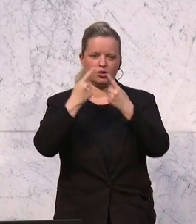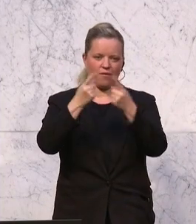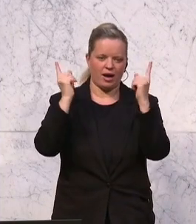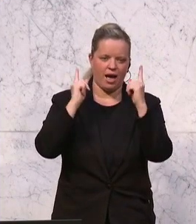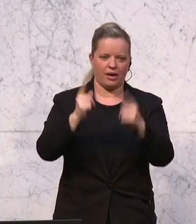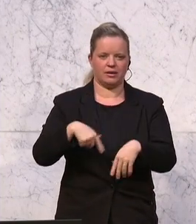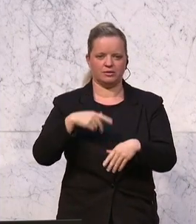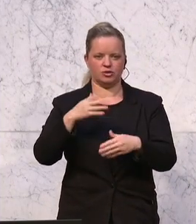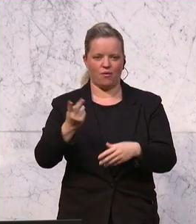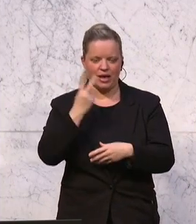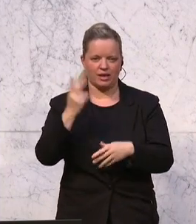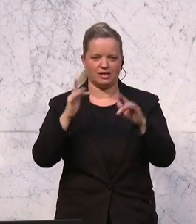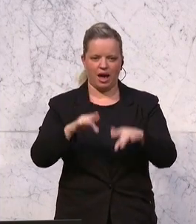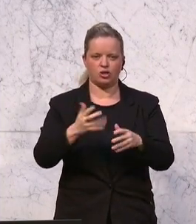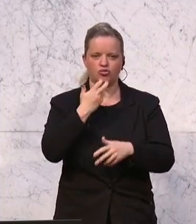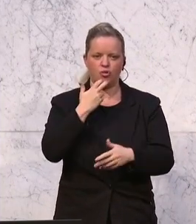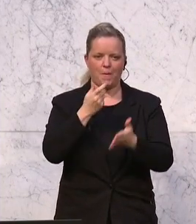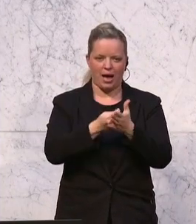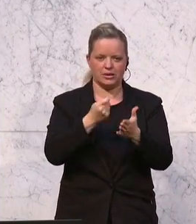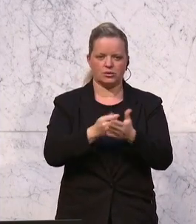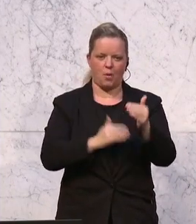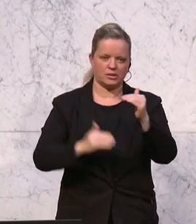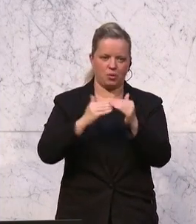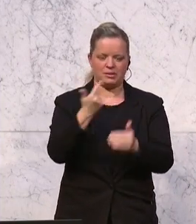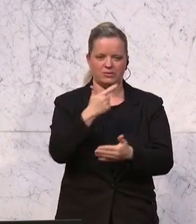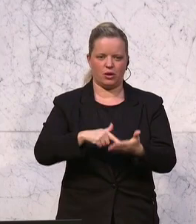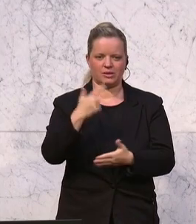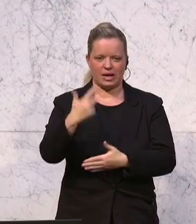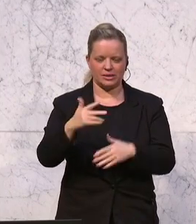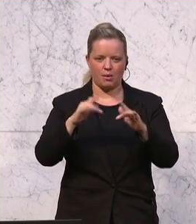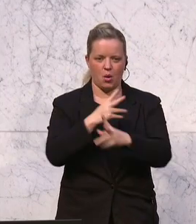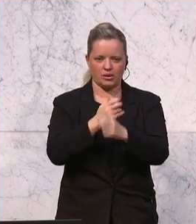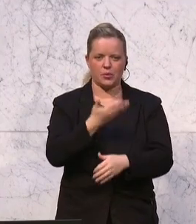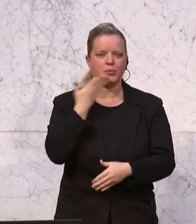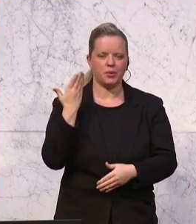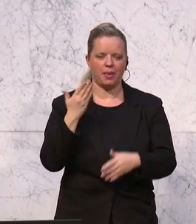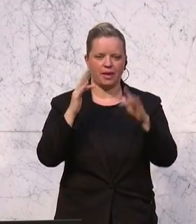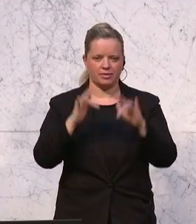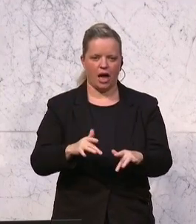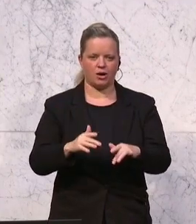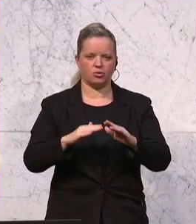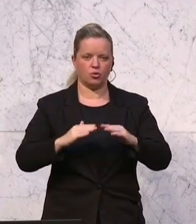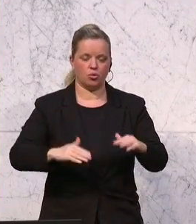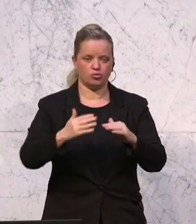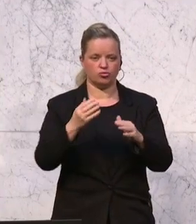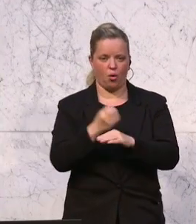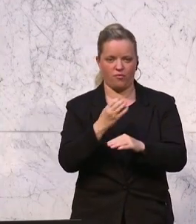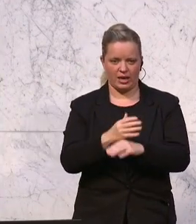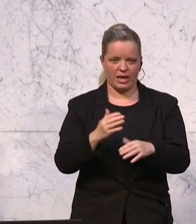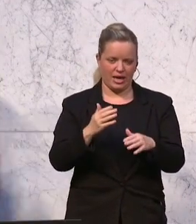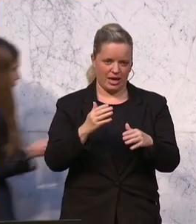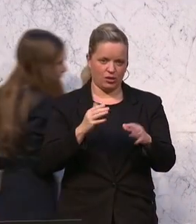Strompreiskompensationen bis 2030. Nur Österreich hat das nicht. Das heißt, Österreich hat mit der Grundstoffindustrie enorme